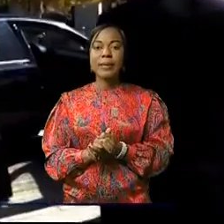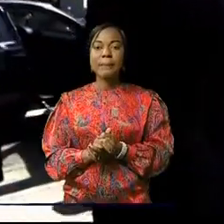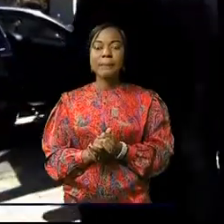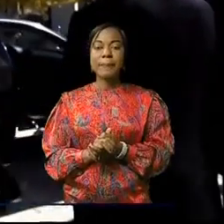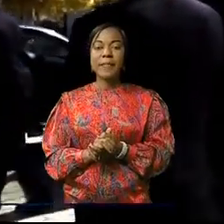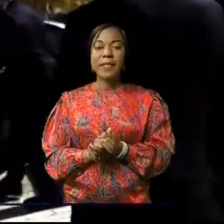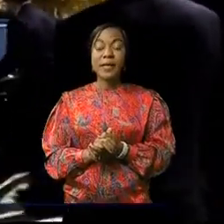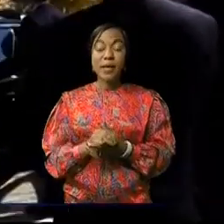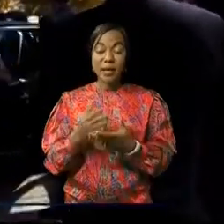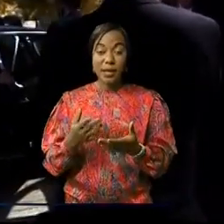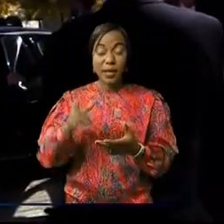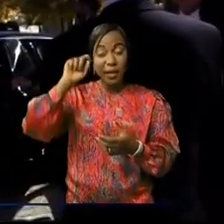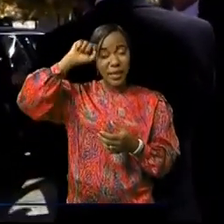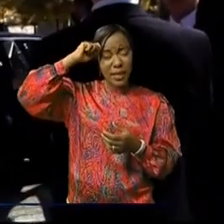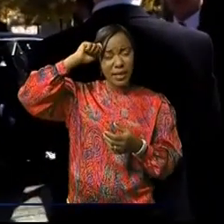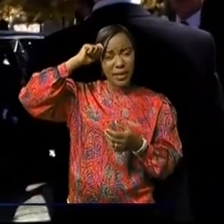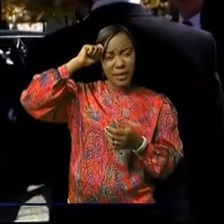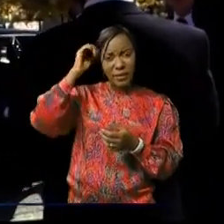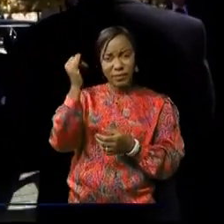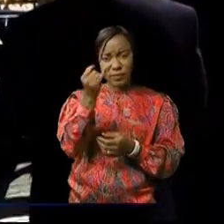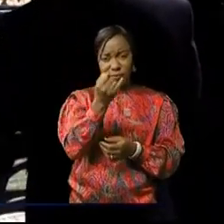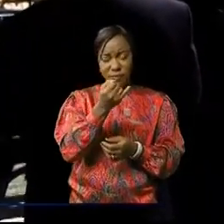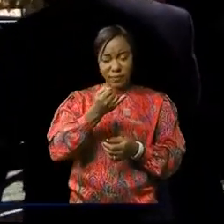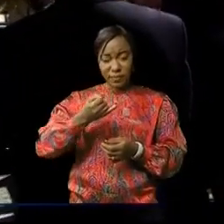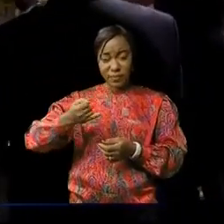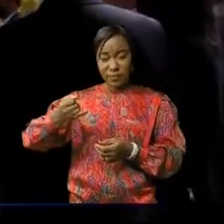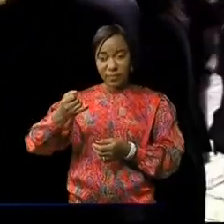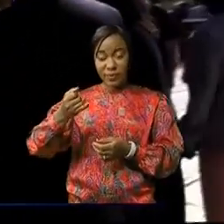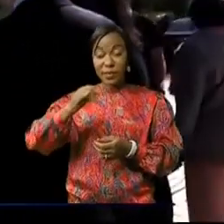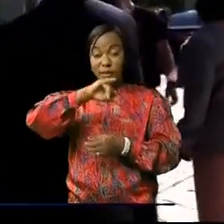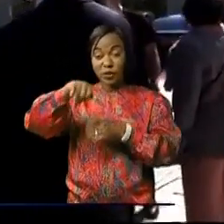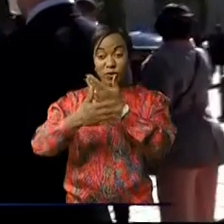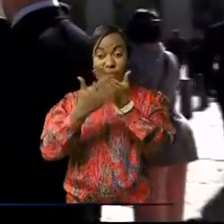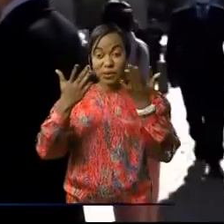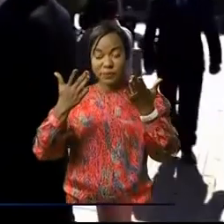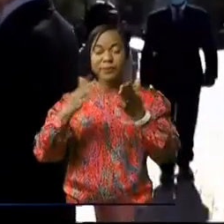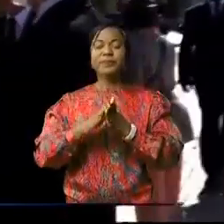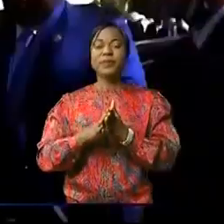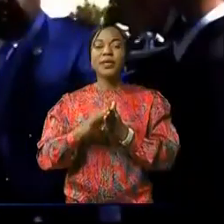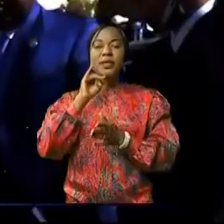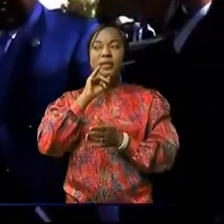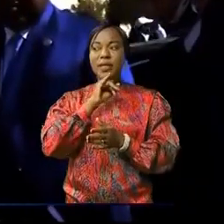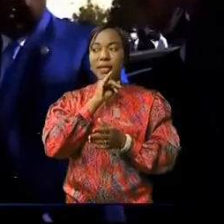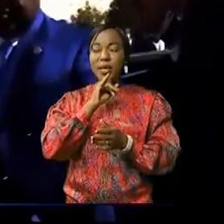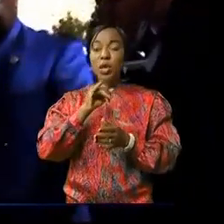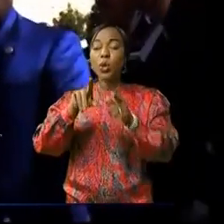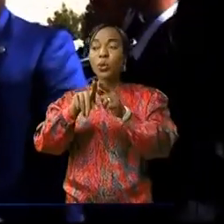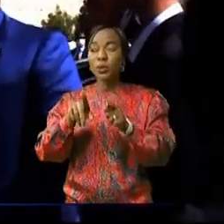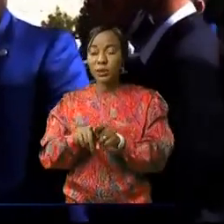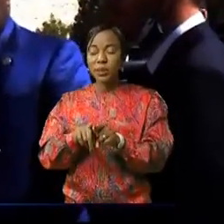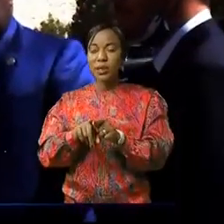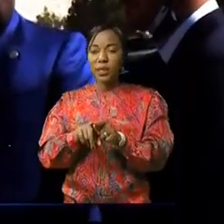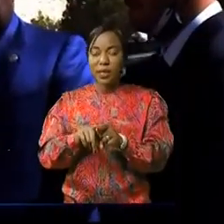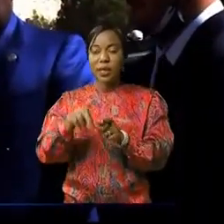Le mémorial de la Shoah à Yad Vashem, à Jérusalem, en Israël, a connu une ambiance toute particulière